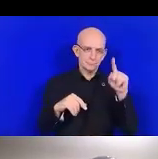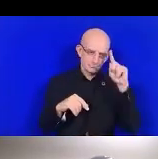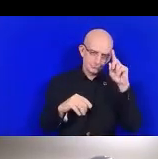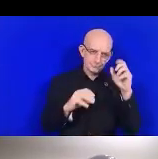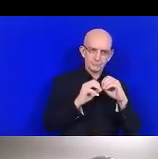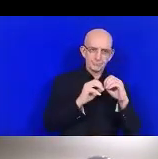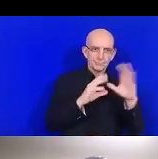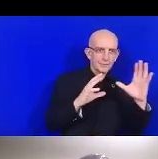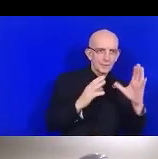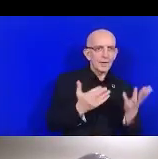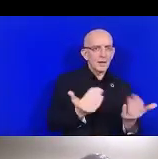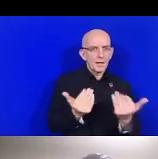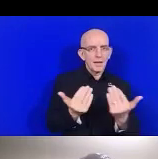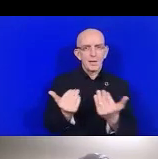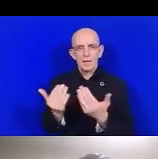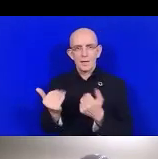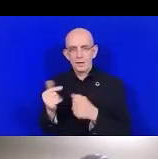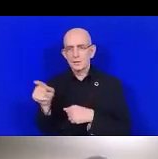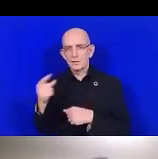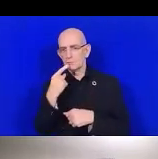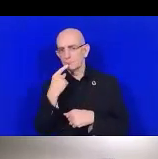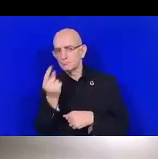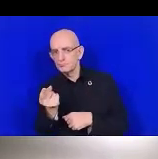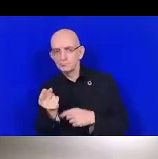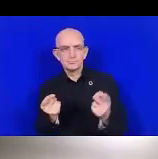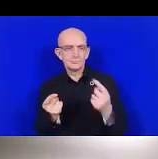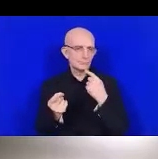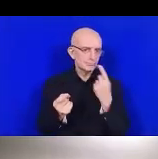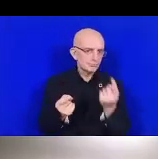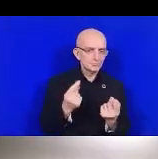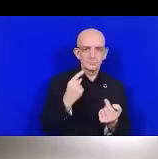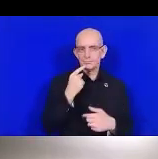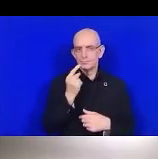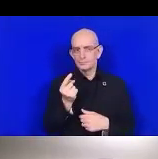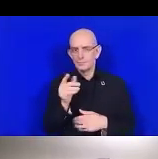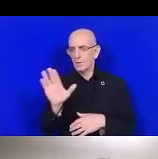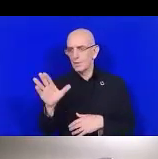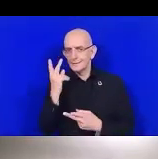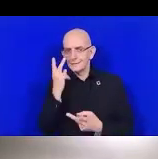Alors, pour nous, c'était vraiment avantageux